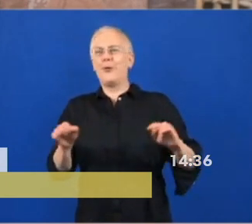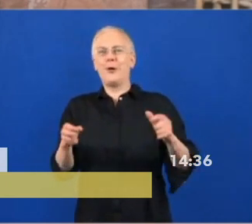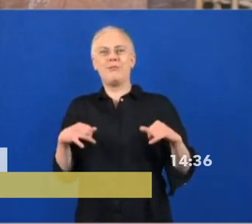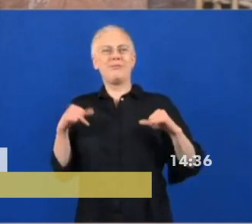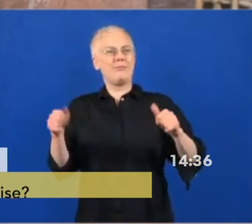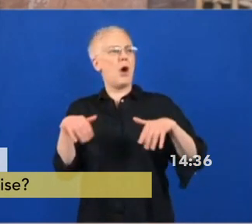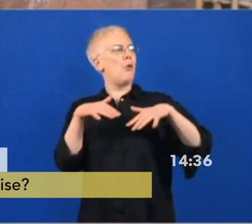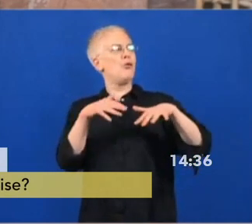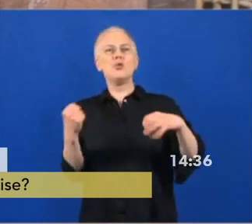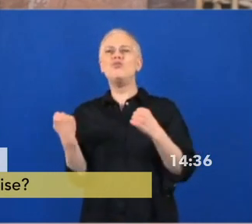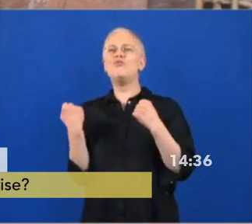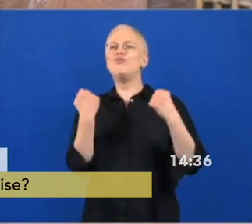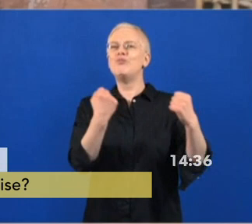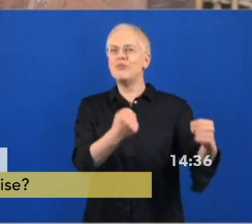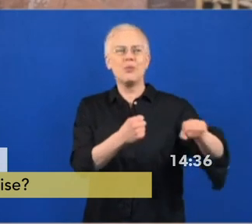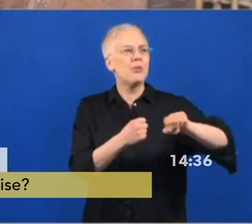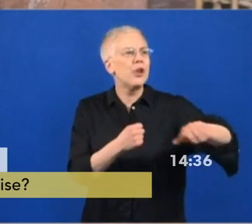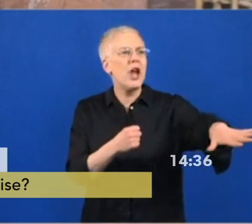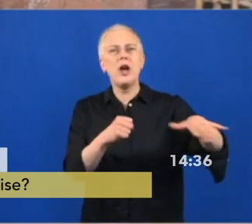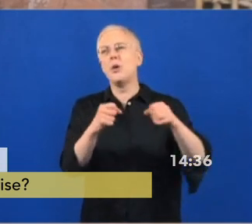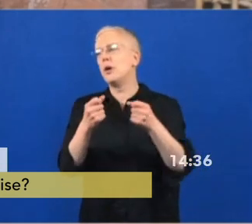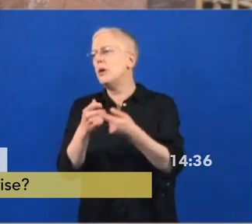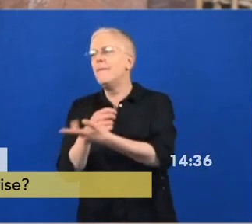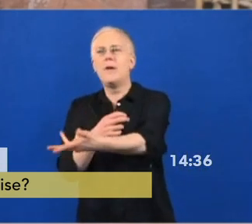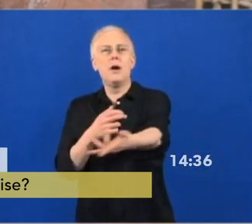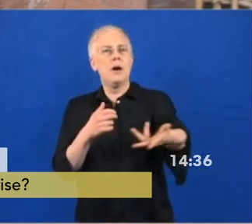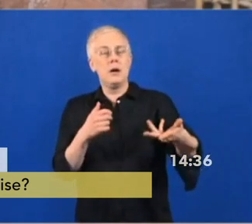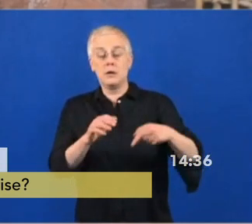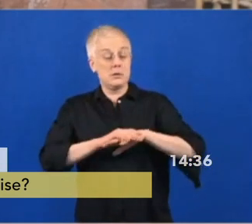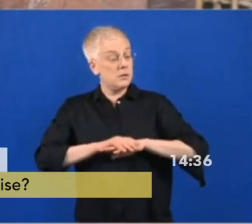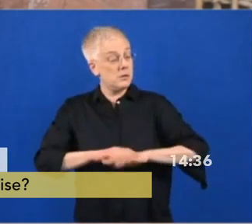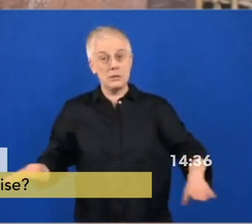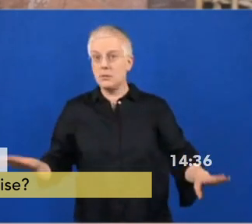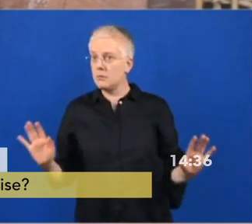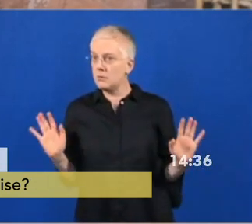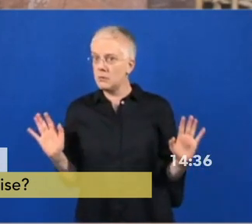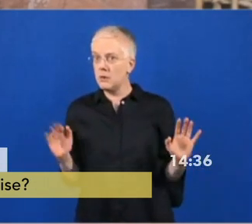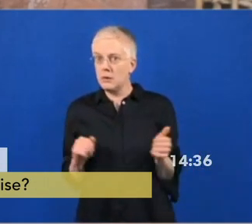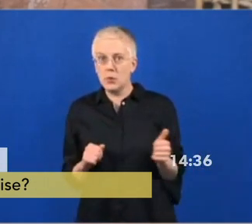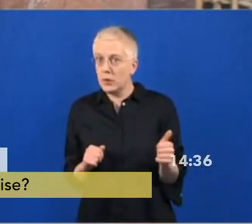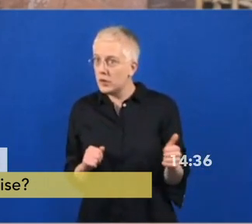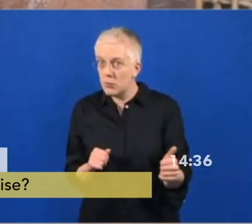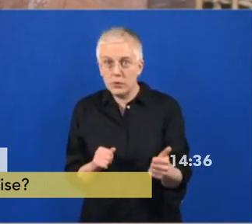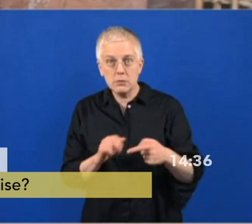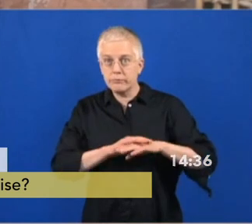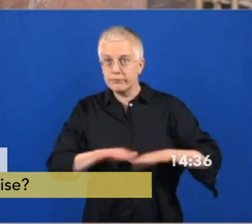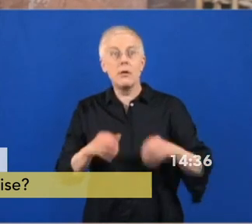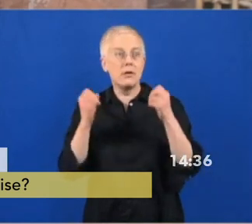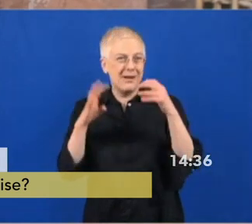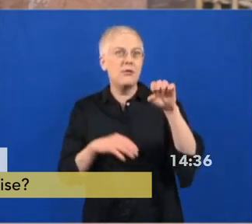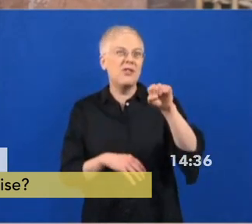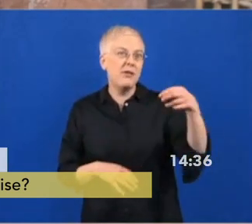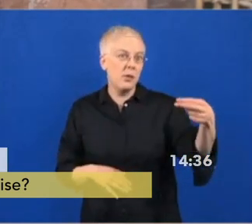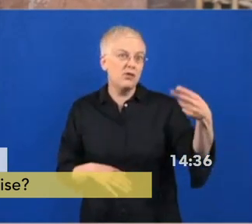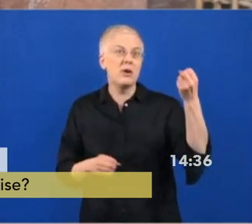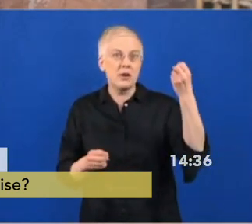Deutschland. Das gilt generell. Das ist natürlich ein besonderes Thema der Bundesländer, die touristische Gebiete haben, insbesondere an